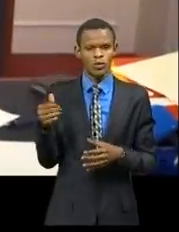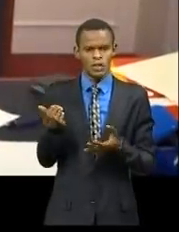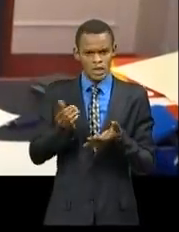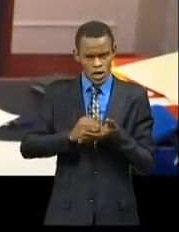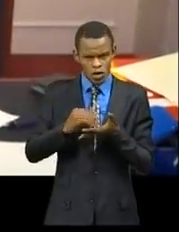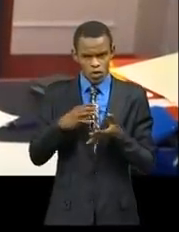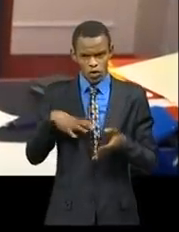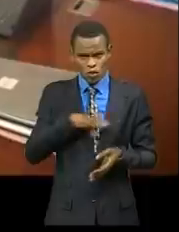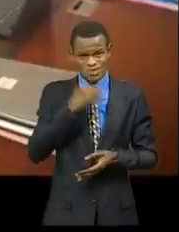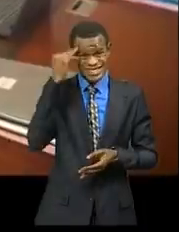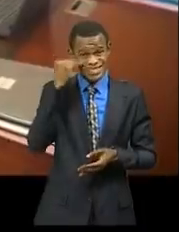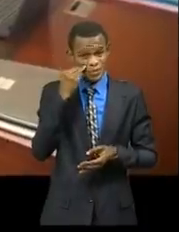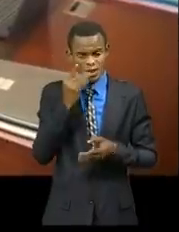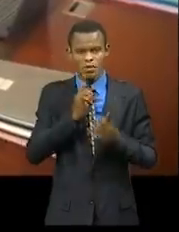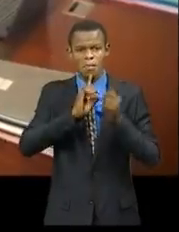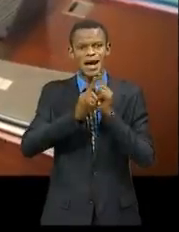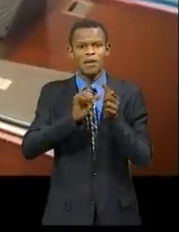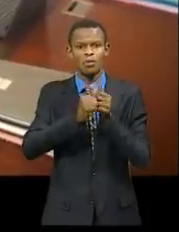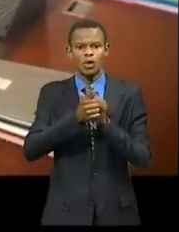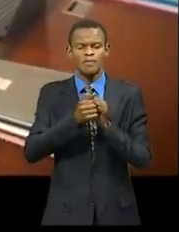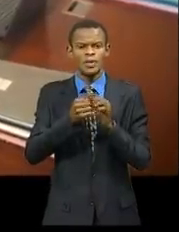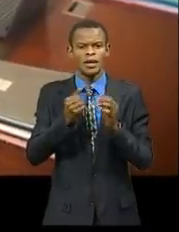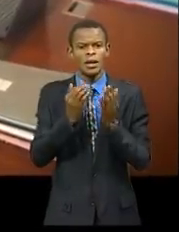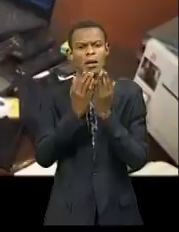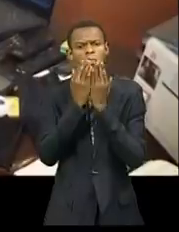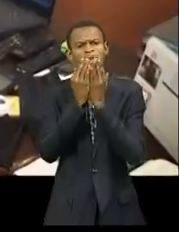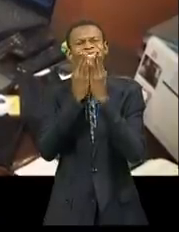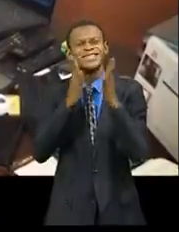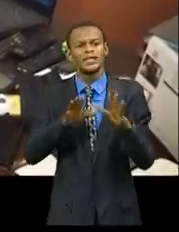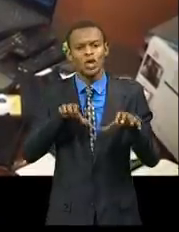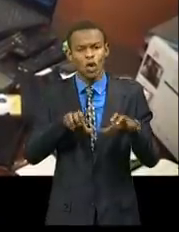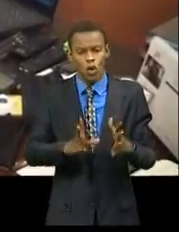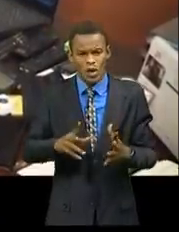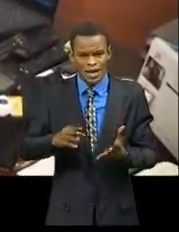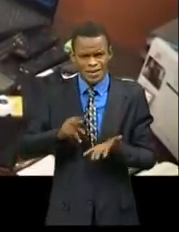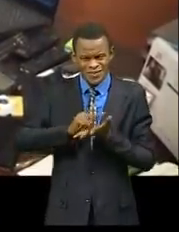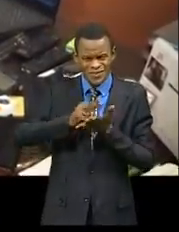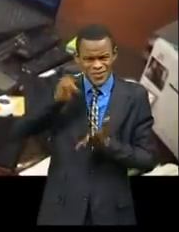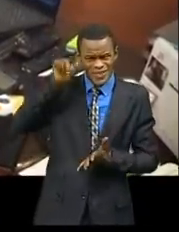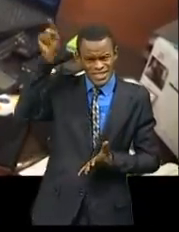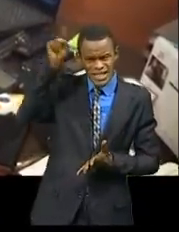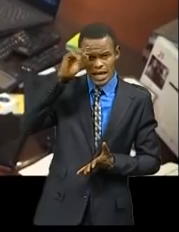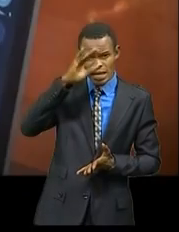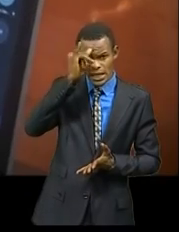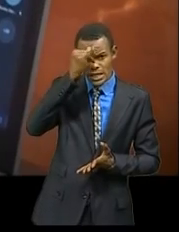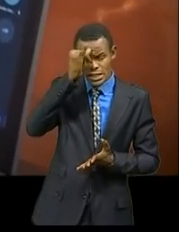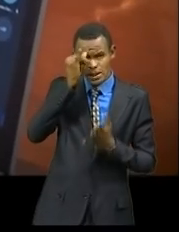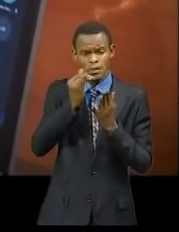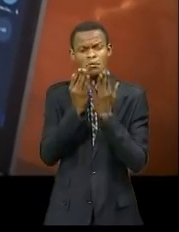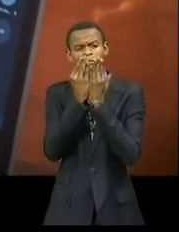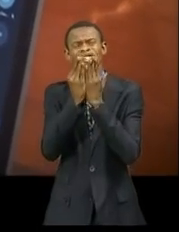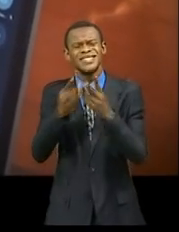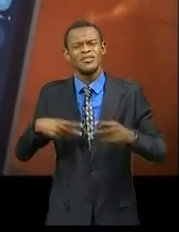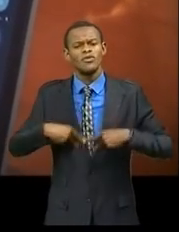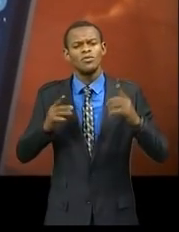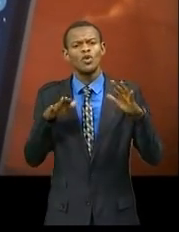de Congolais en Inde en vue de leur meilleure protection. Avec le ministère de l'Intérieur et celui de